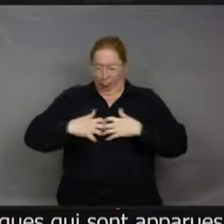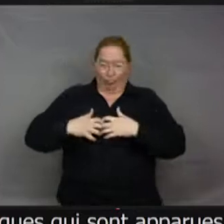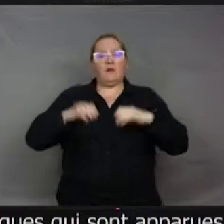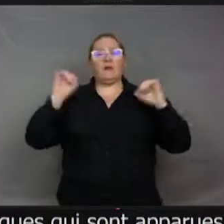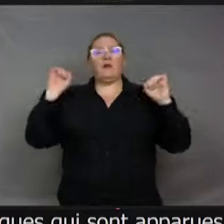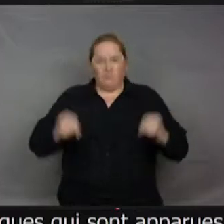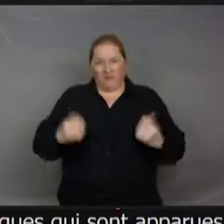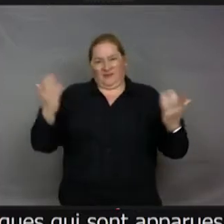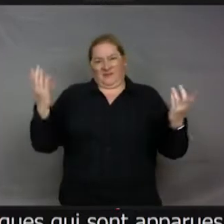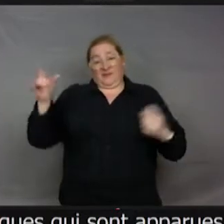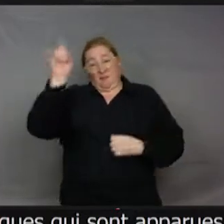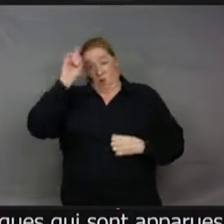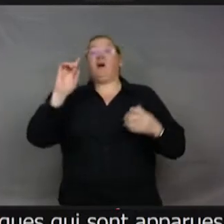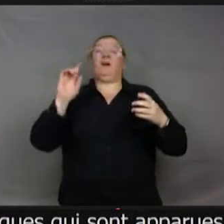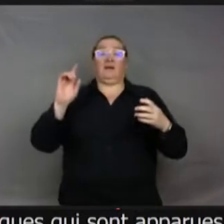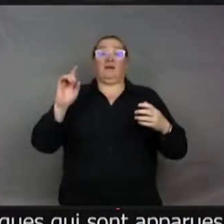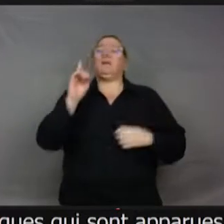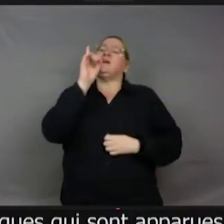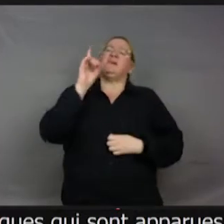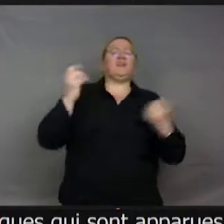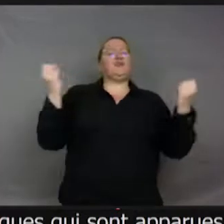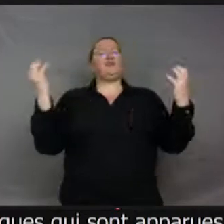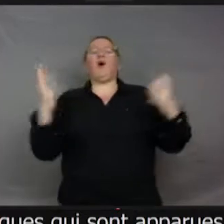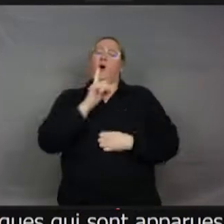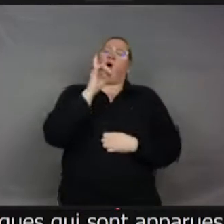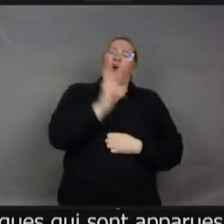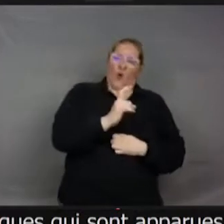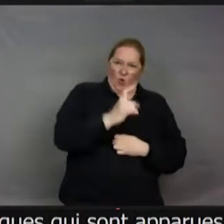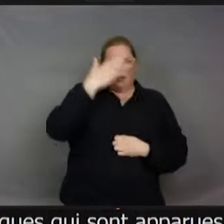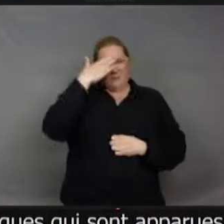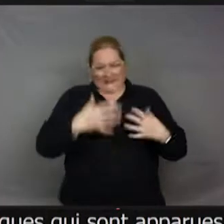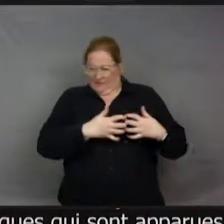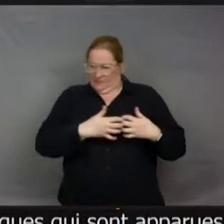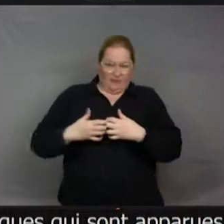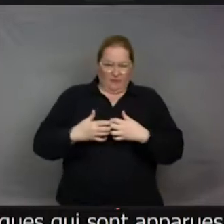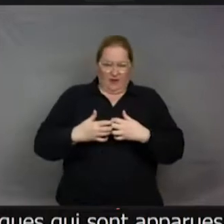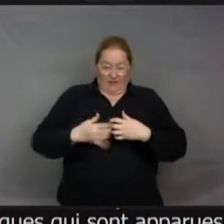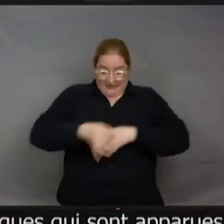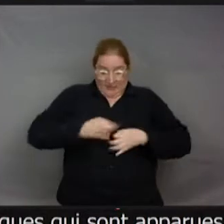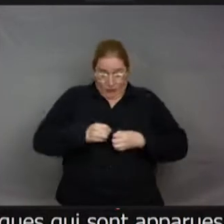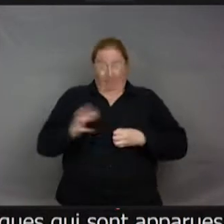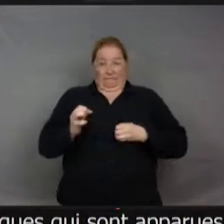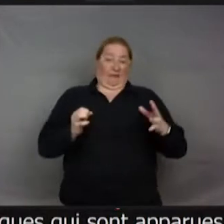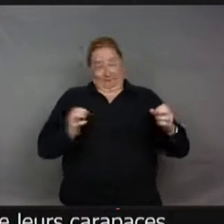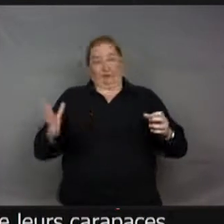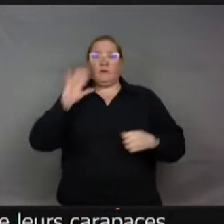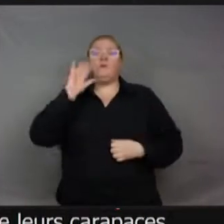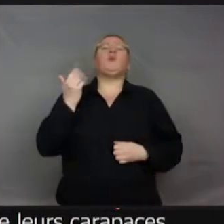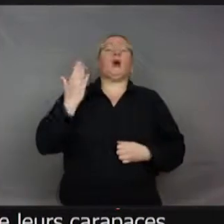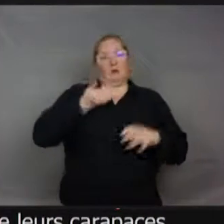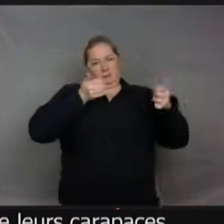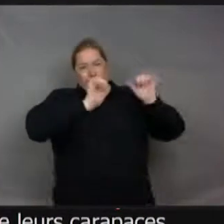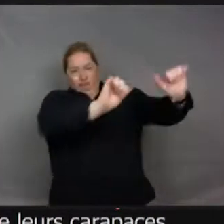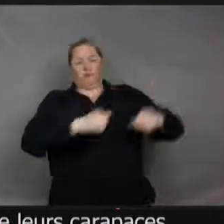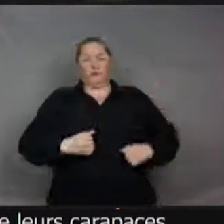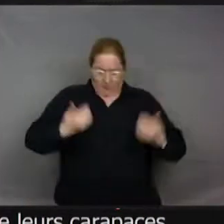gel, c'est l'eau qui se dilate et qui tue les cellules vivantes. Du coup, il y en a qui réduisent leur teneur en eau. y en a beaucoup qui s'abritent, en fait. Il y a beaucoup, beaucoup